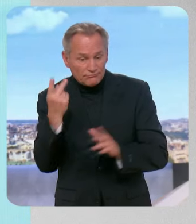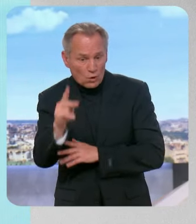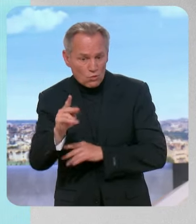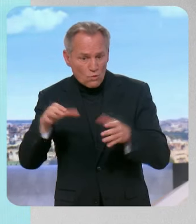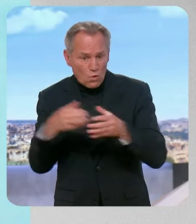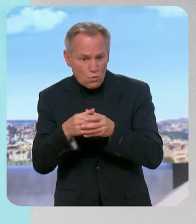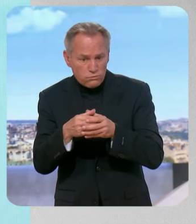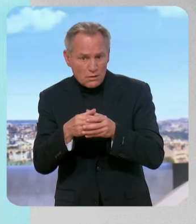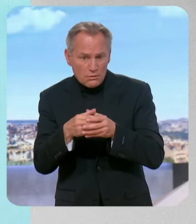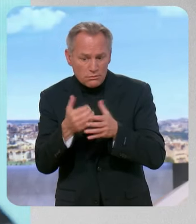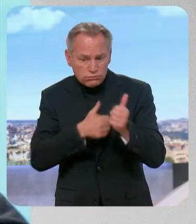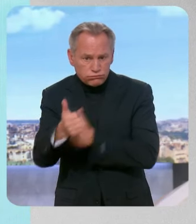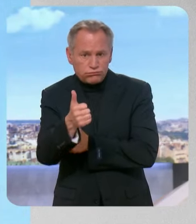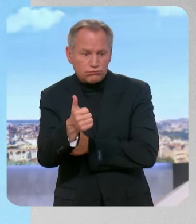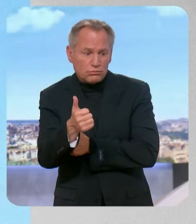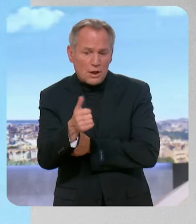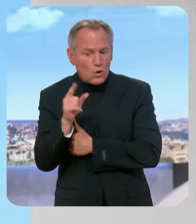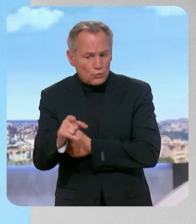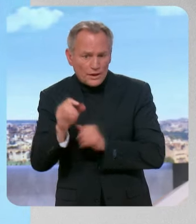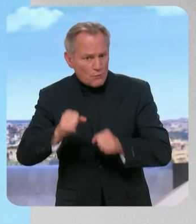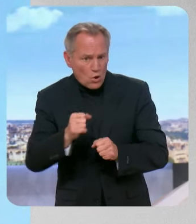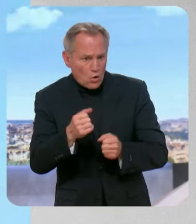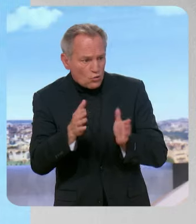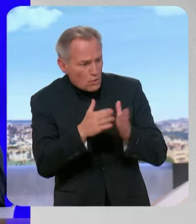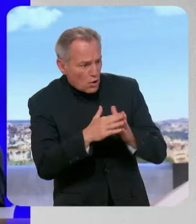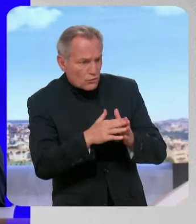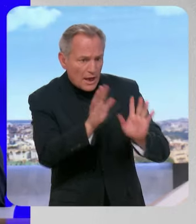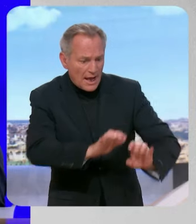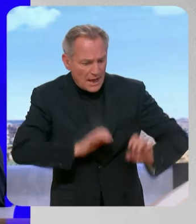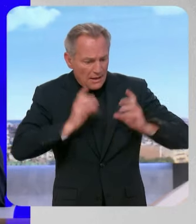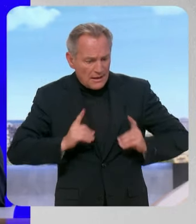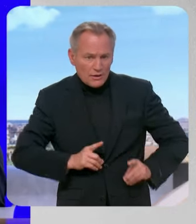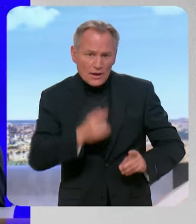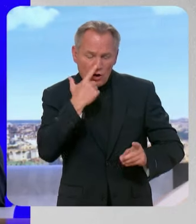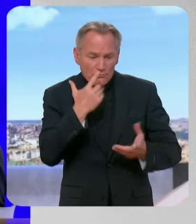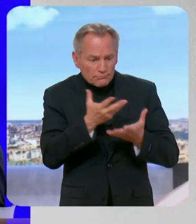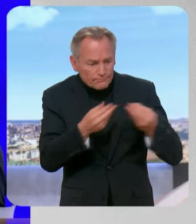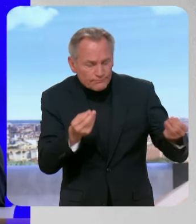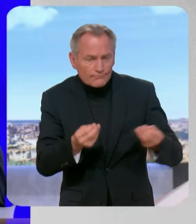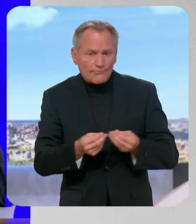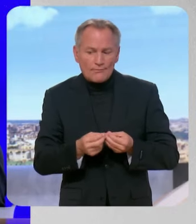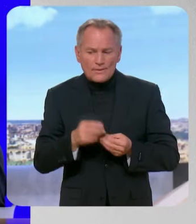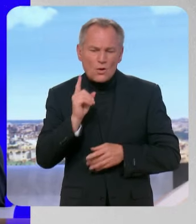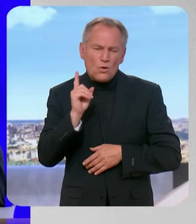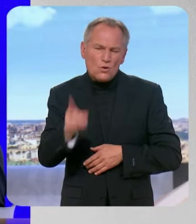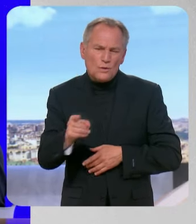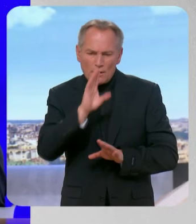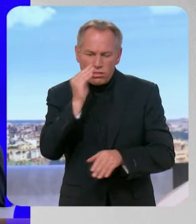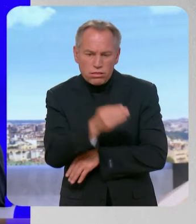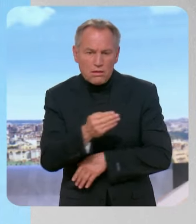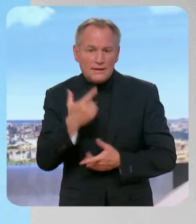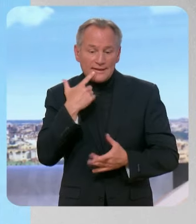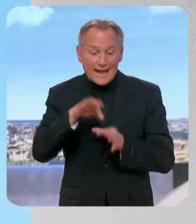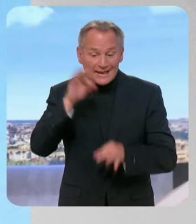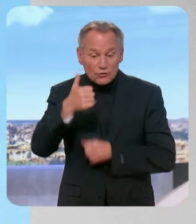deux fois plus que le vôtre ? Jordan Bardella, il passe son temps à changer la conversation. Là on parle des Européennes, on parle d'une élection à un tour,